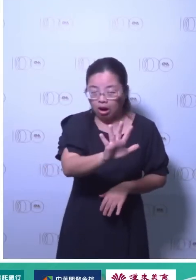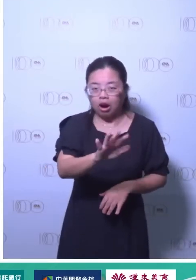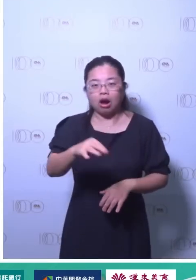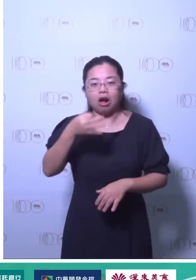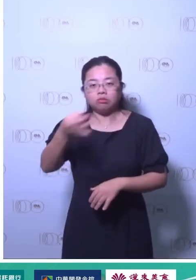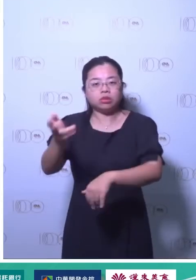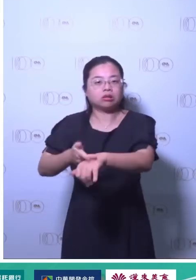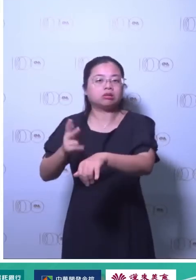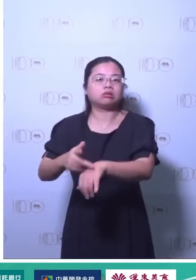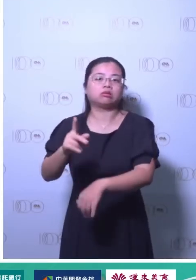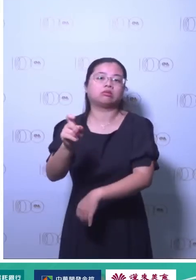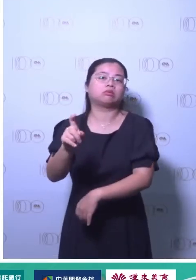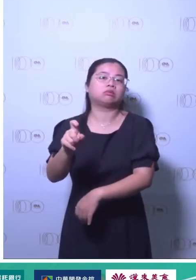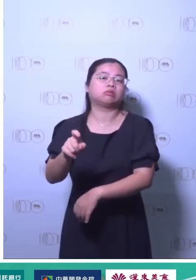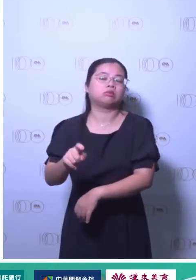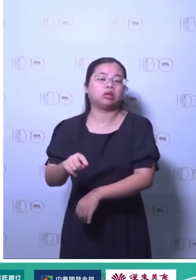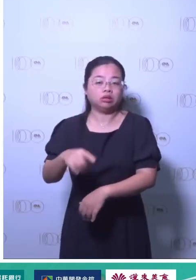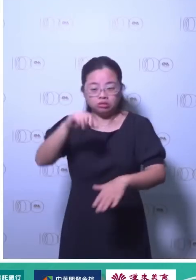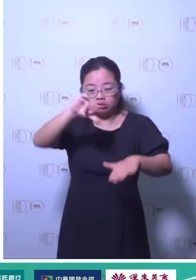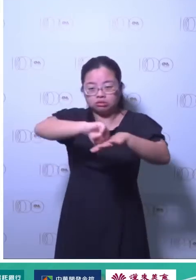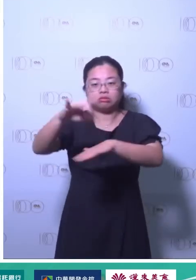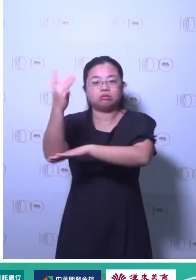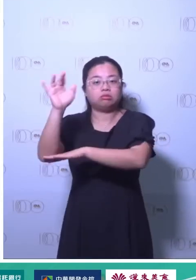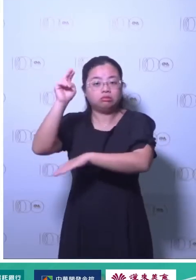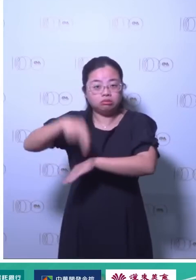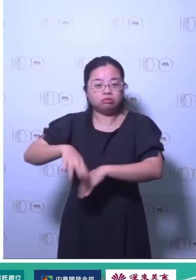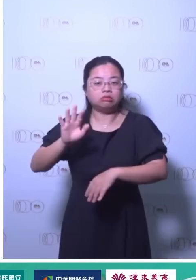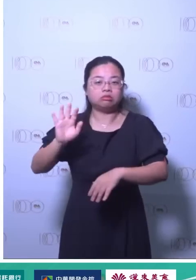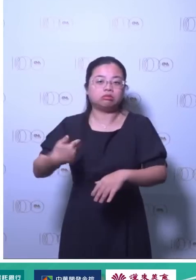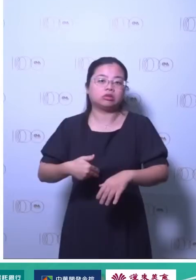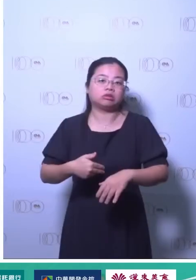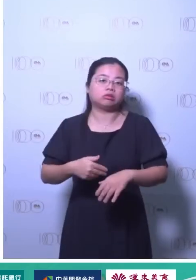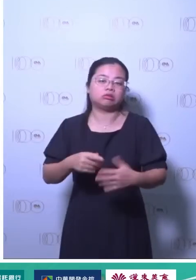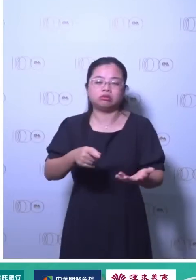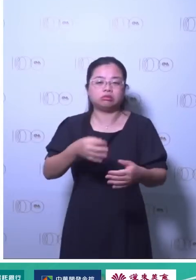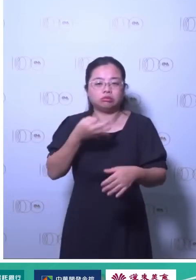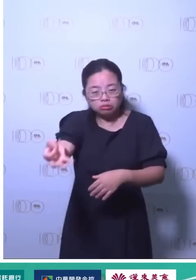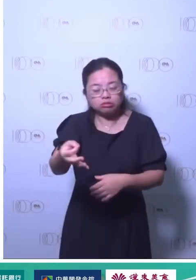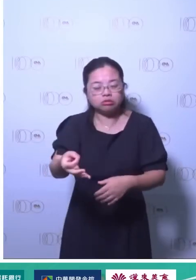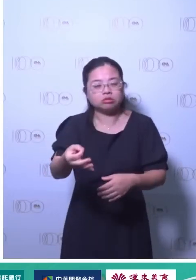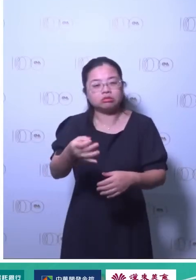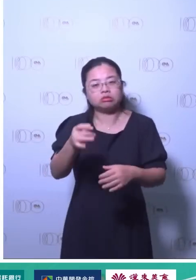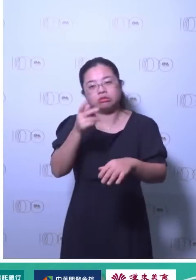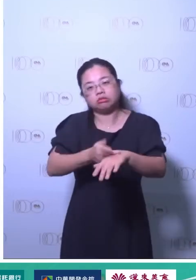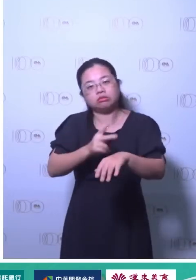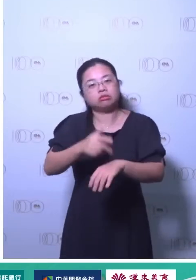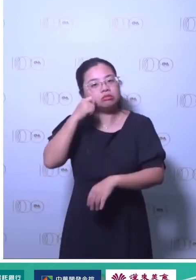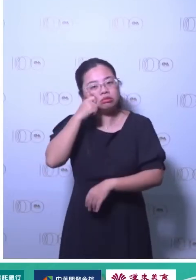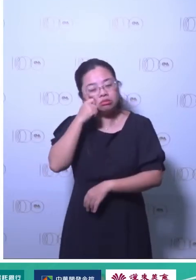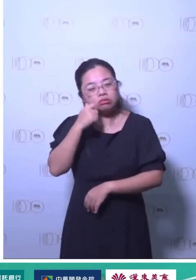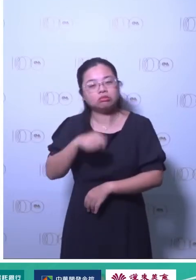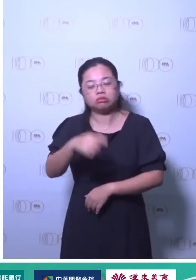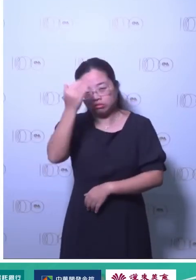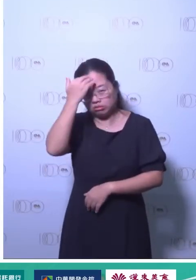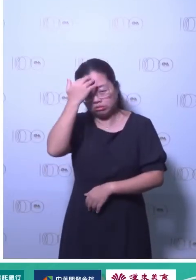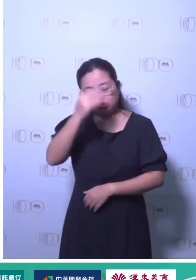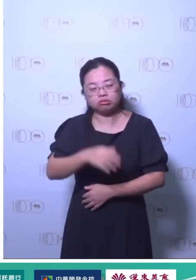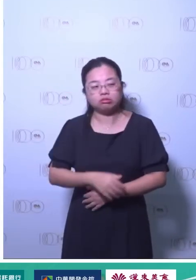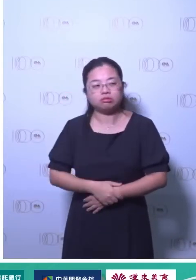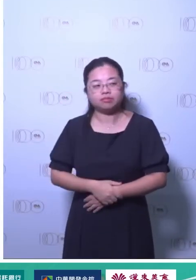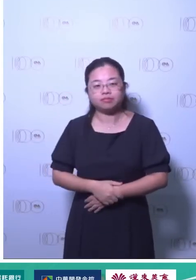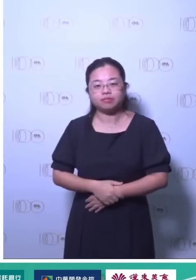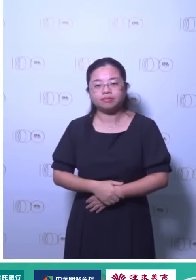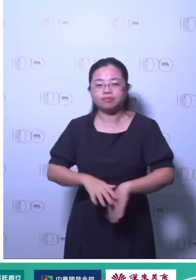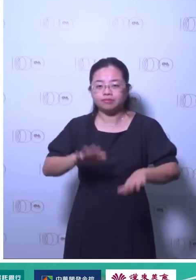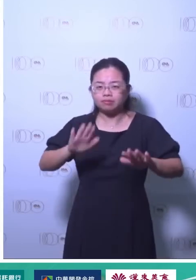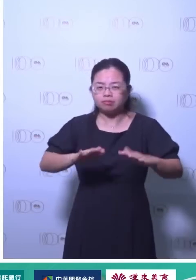还没有商业化大家前铺后期一直在做RMD可是还没有商业化所以我们现在有钱买不到